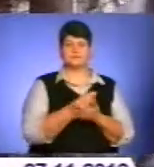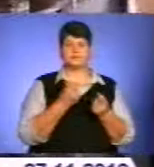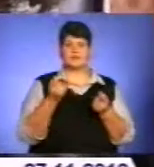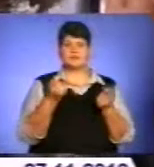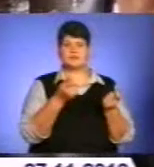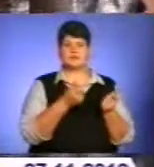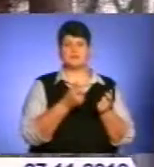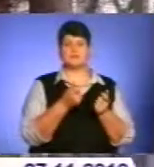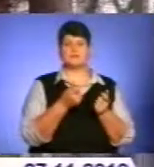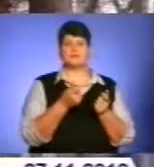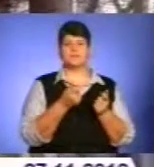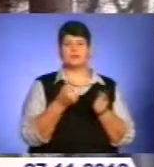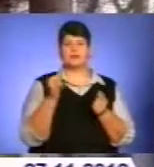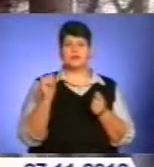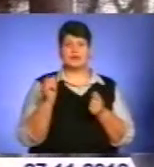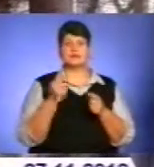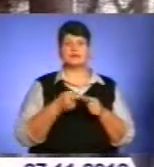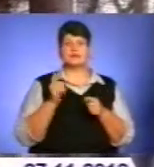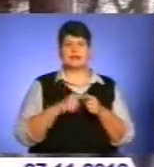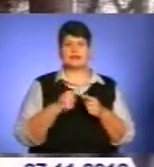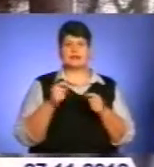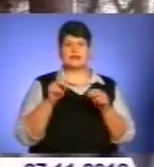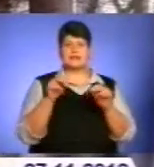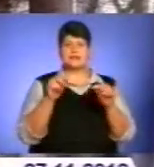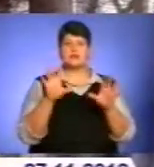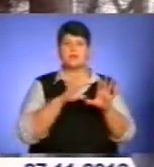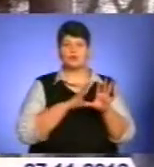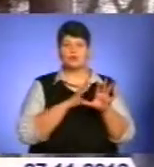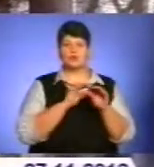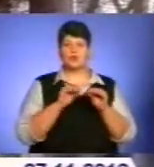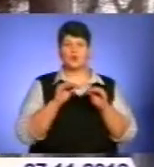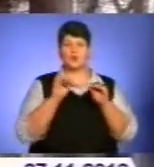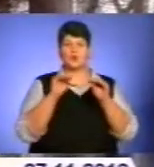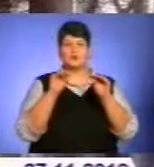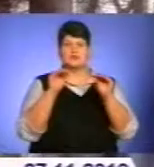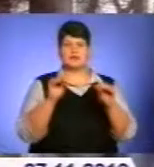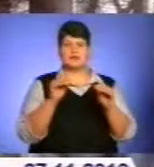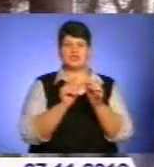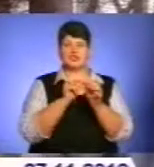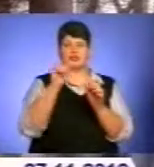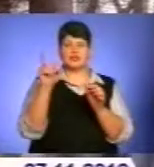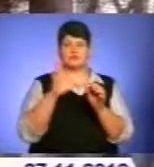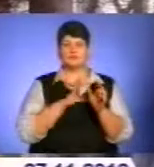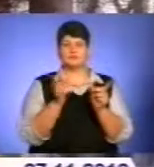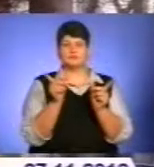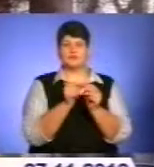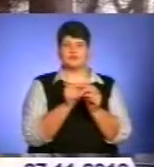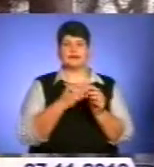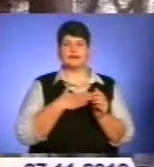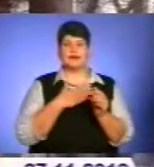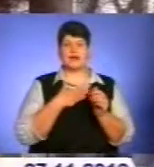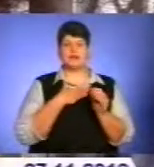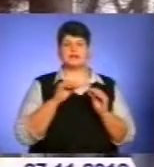Сусідніх областей ці насіння були саджанці, членки з цих дерев були привиті на наших